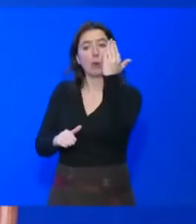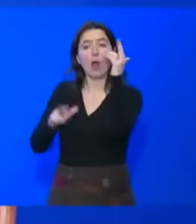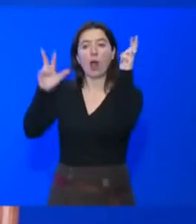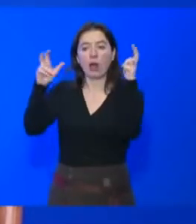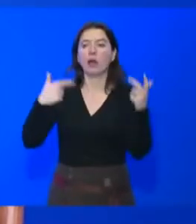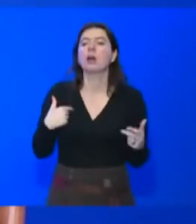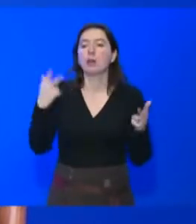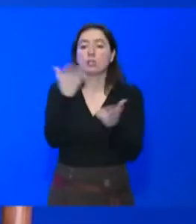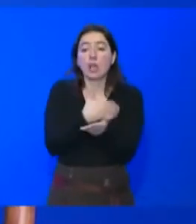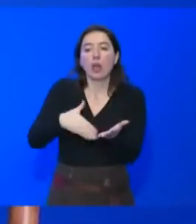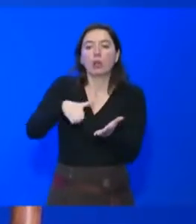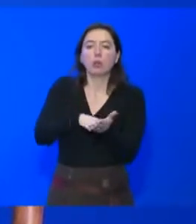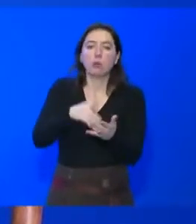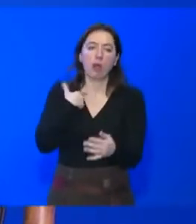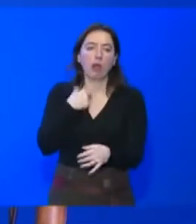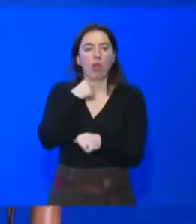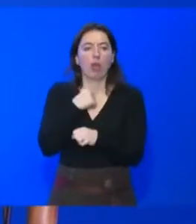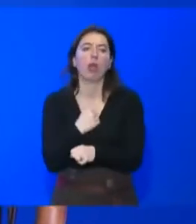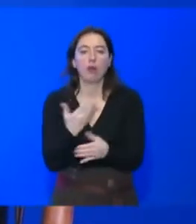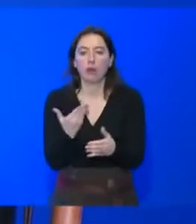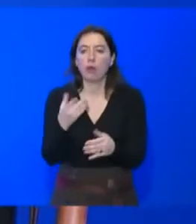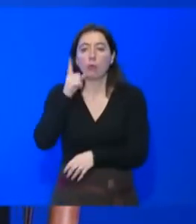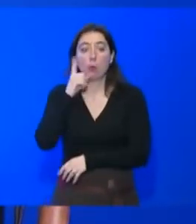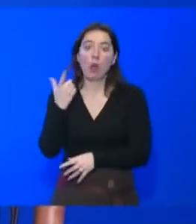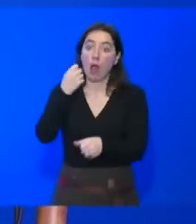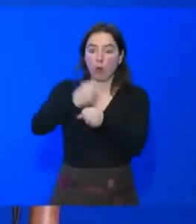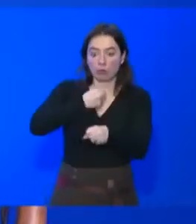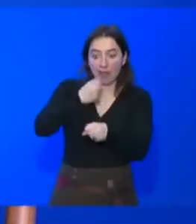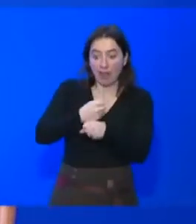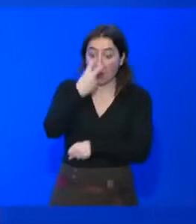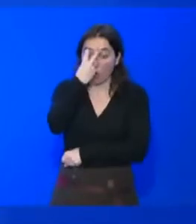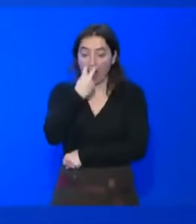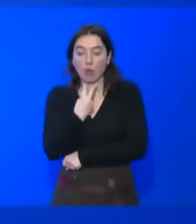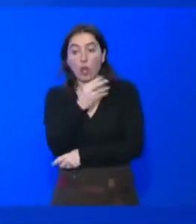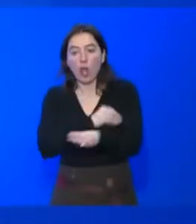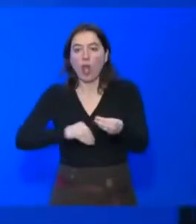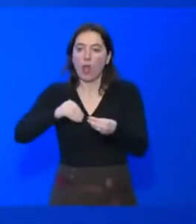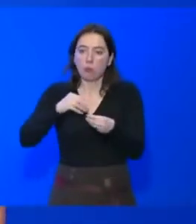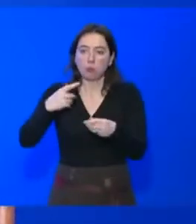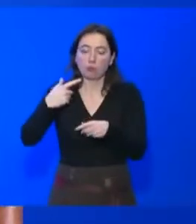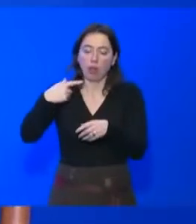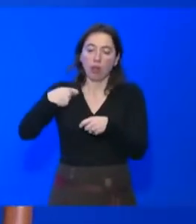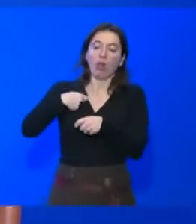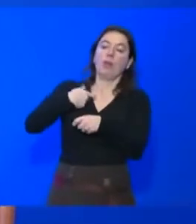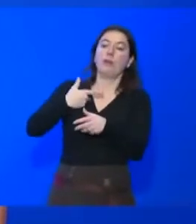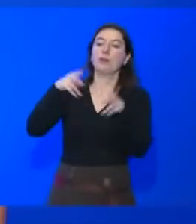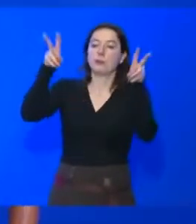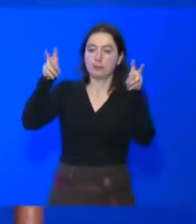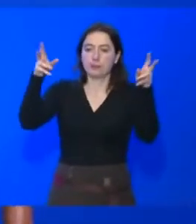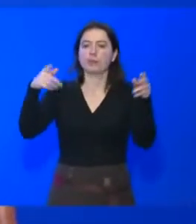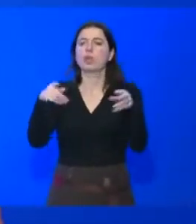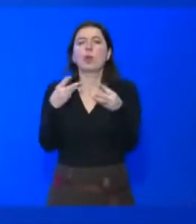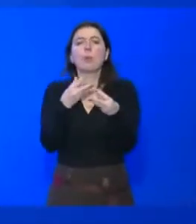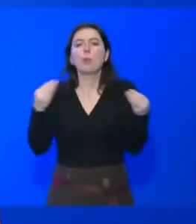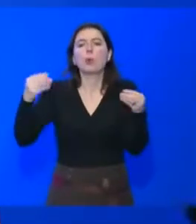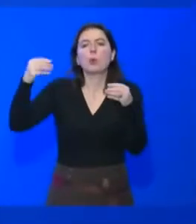ne le voit pas, mais en plus, on la martyrisse. OK. Mais elle y est quand même arrivée à son boulot. Les mythes et légendes liées au handicap, voilà,